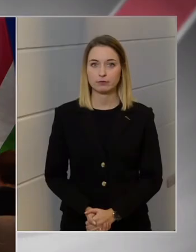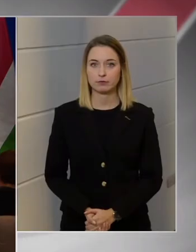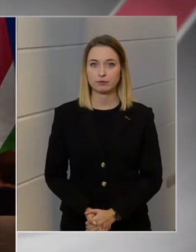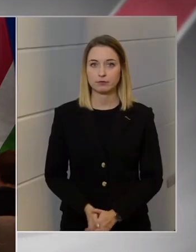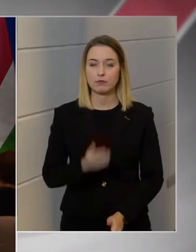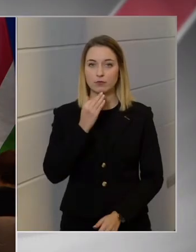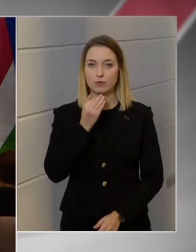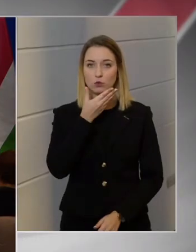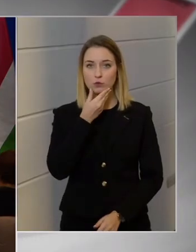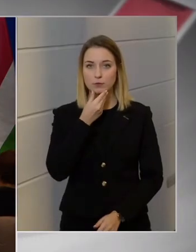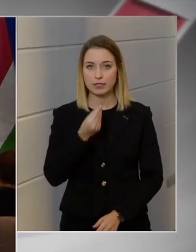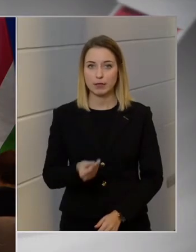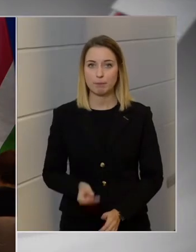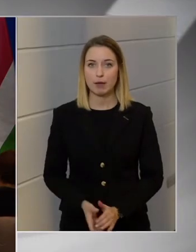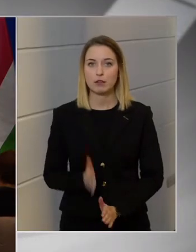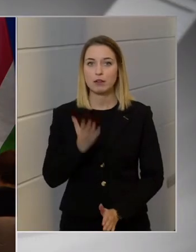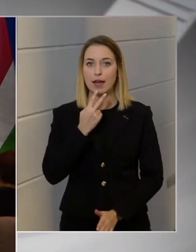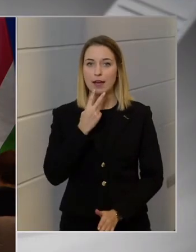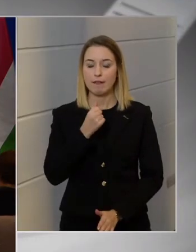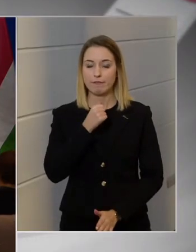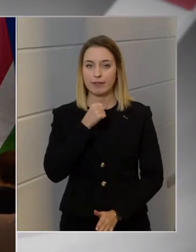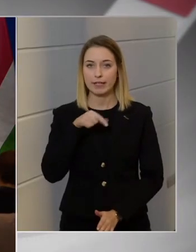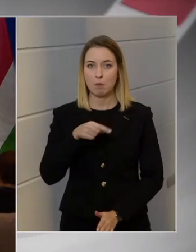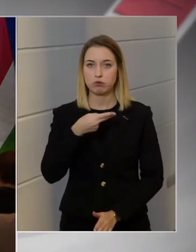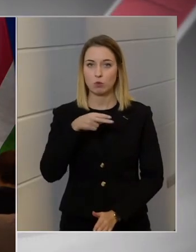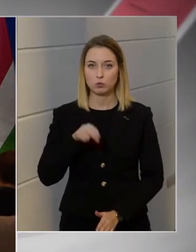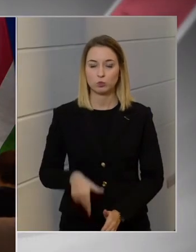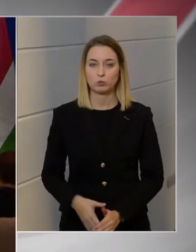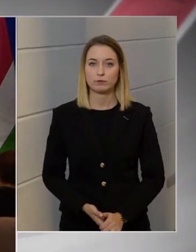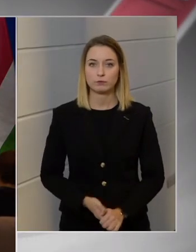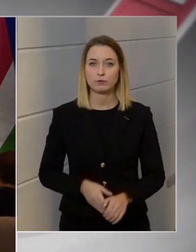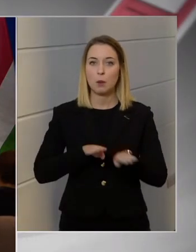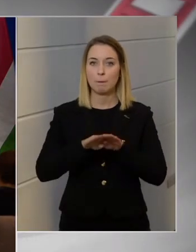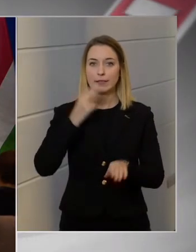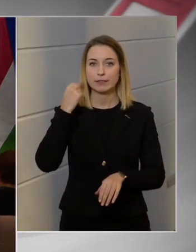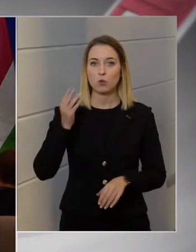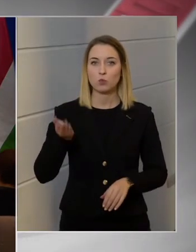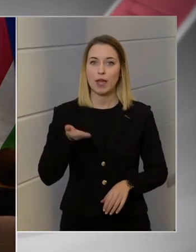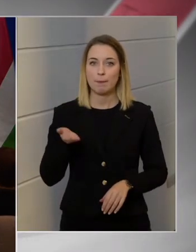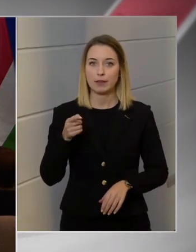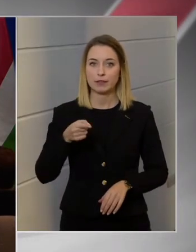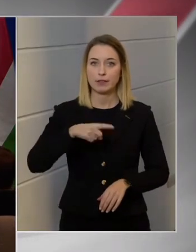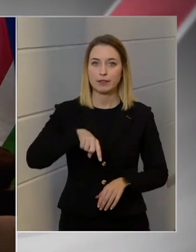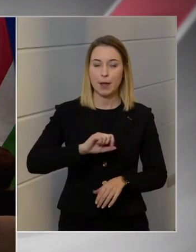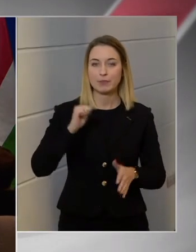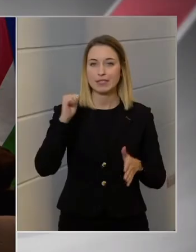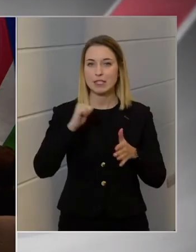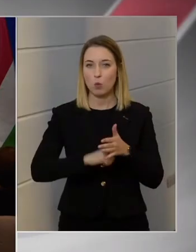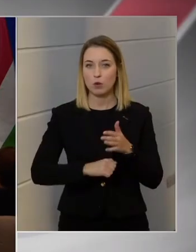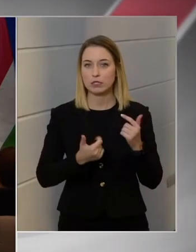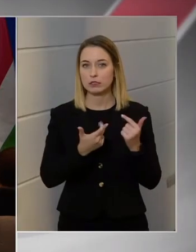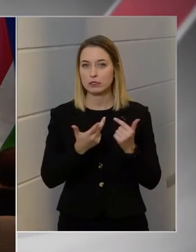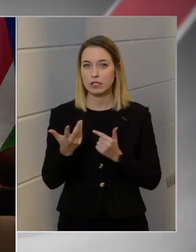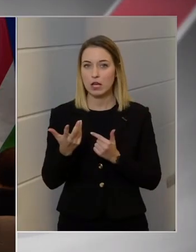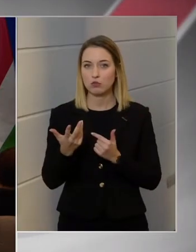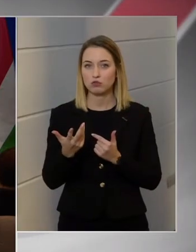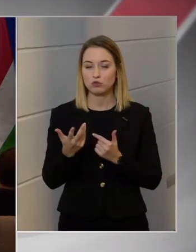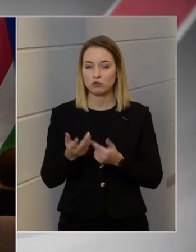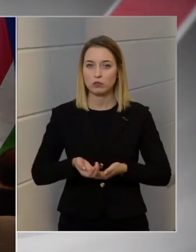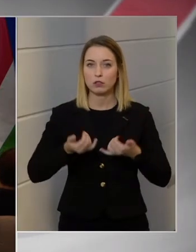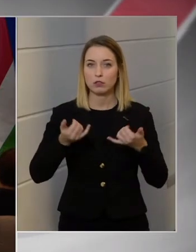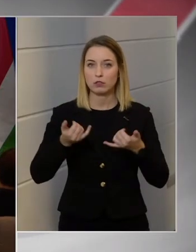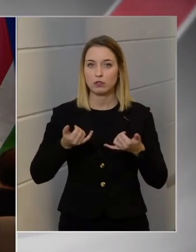Köszönöm szépen, Lengyel Tibor vagyok, hvg.hu. Miniszter úr említette, hogy ezeket a szigorításokat most